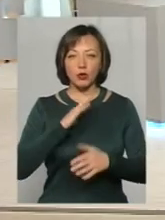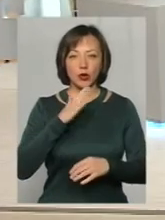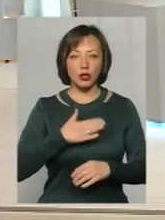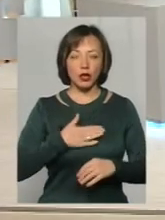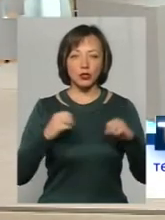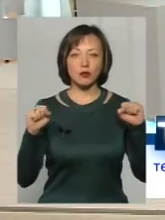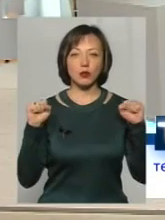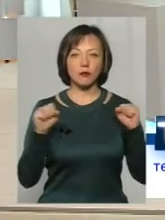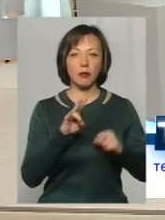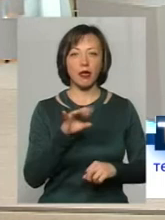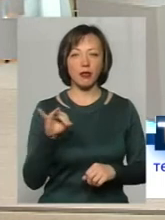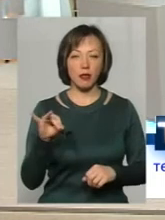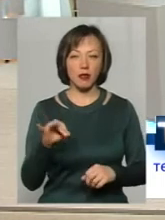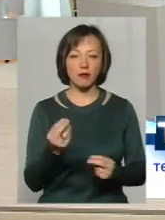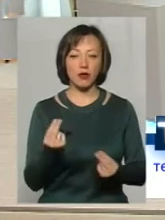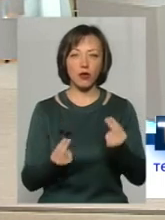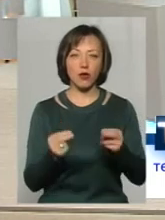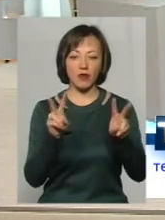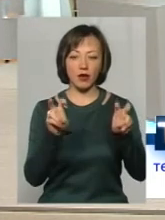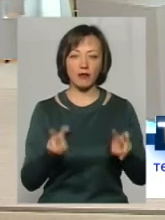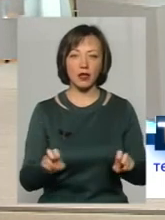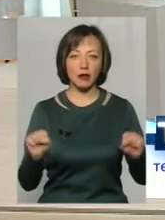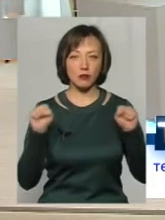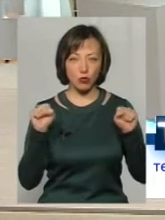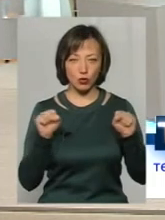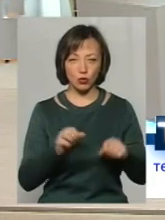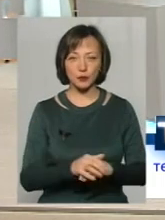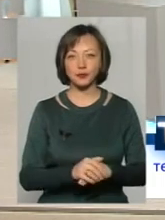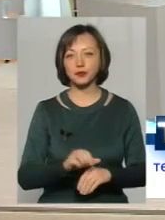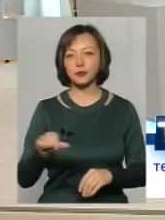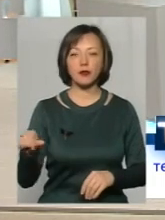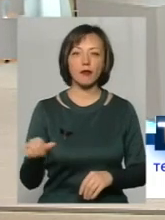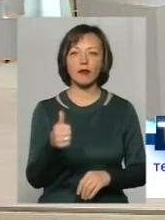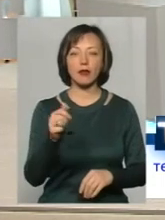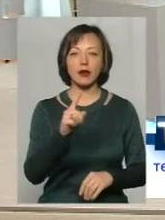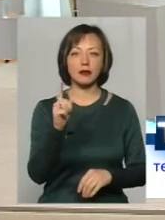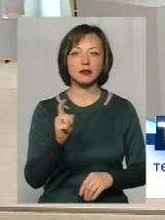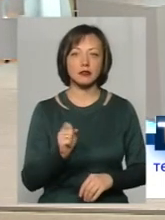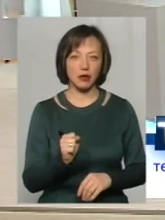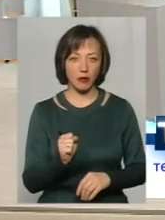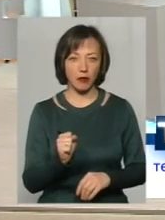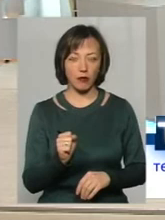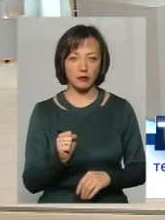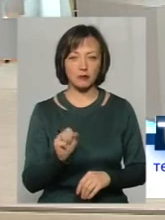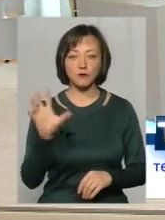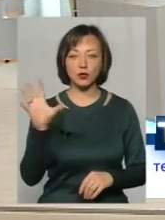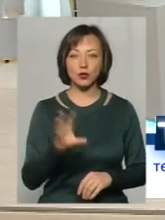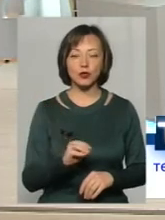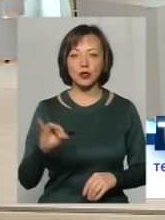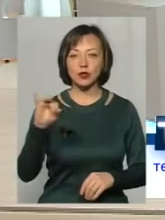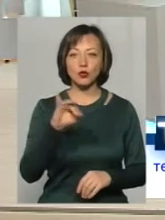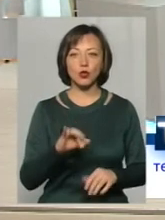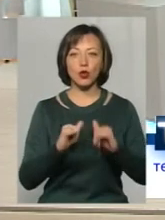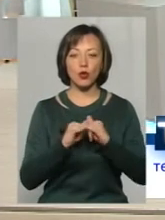спортсмени в ігрових видах спорту. Вперше, за, напевно, всю історію